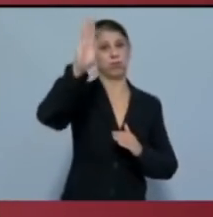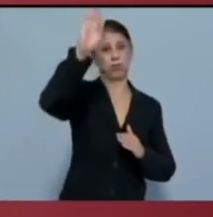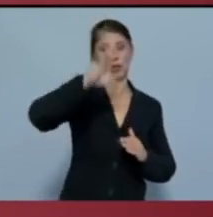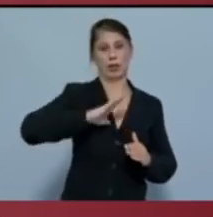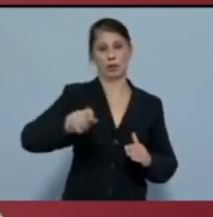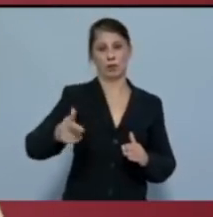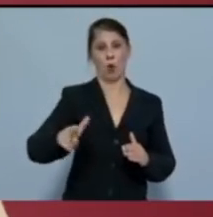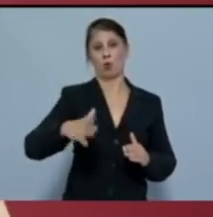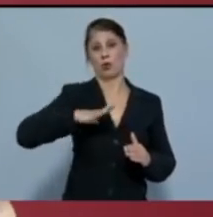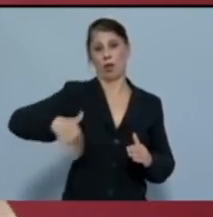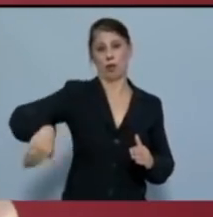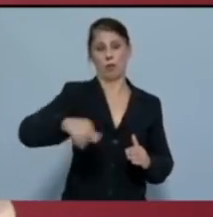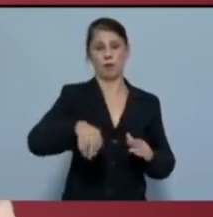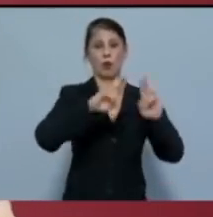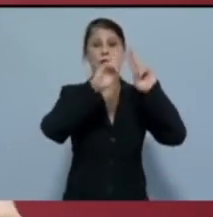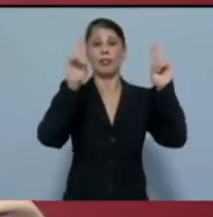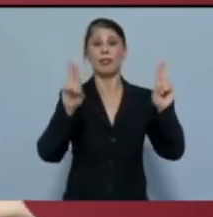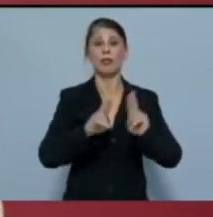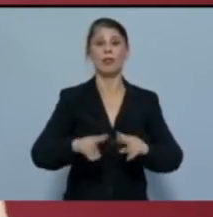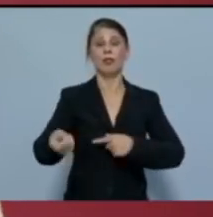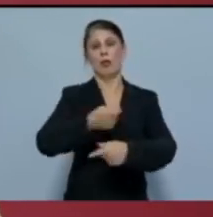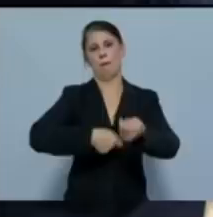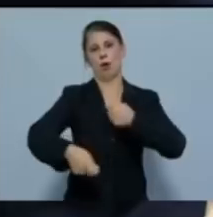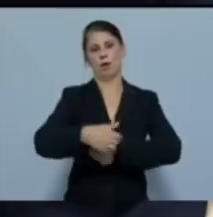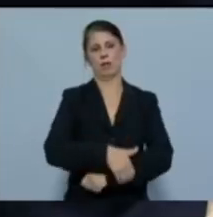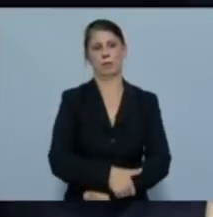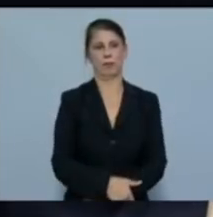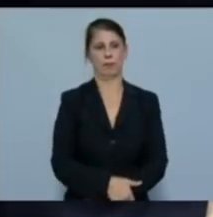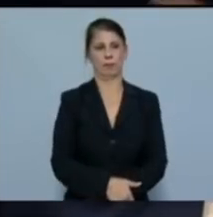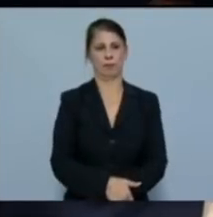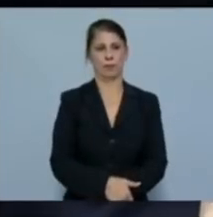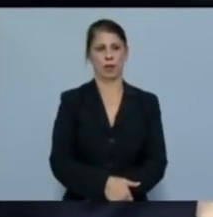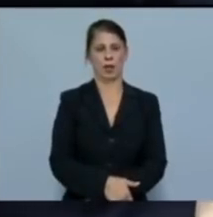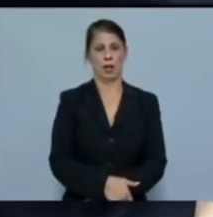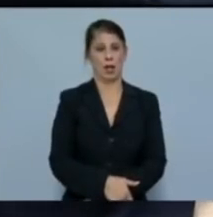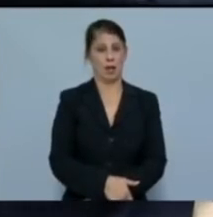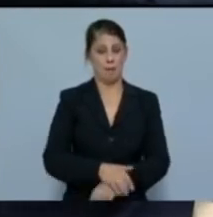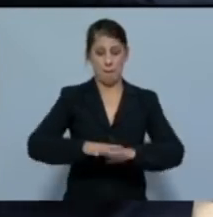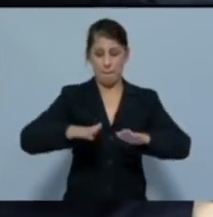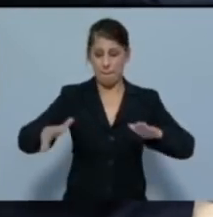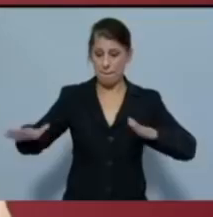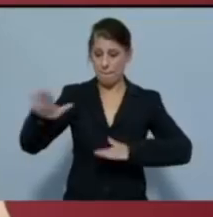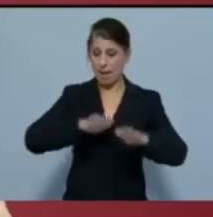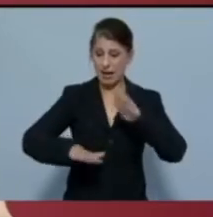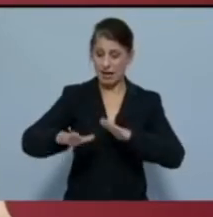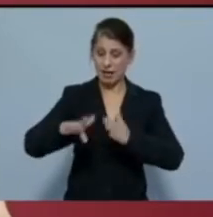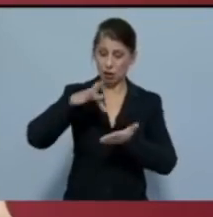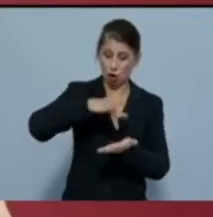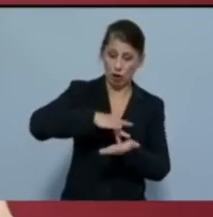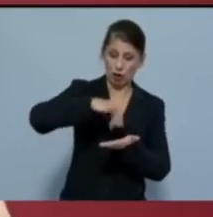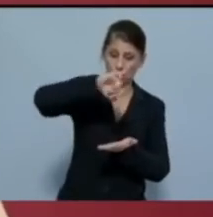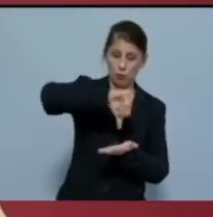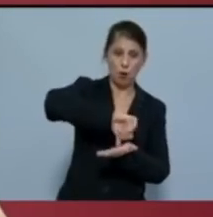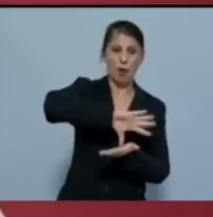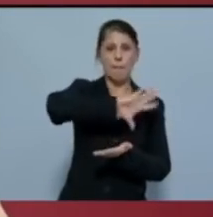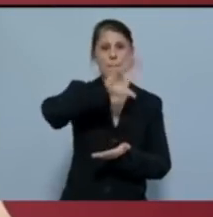γίνονται διεθνώς εμπορεύσιμα από τις παραλίες και το κέντρο των πόλεων μέχρι